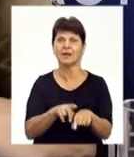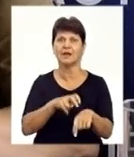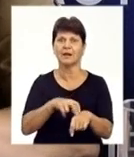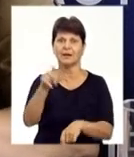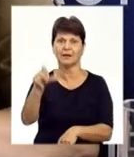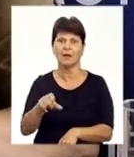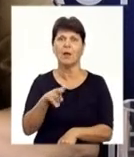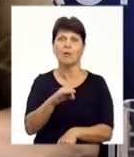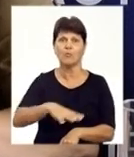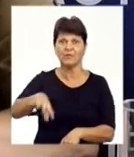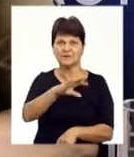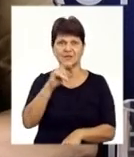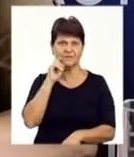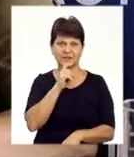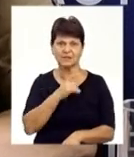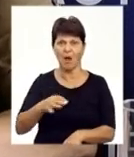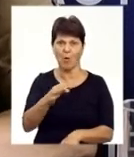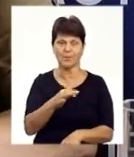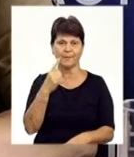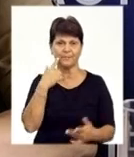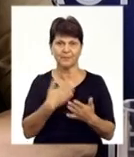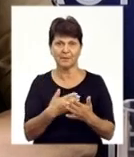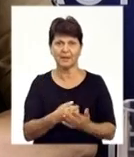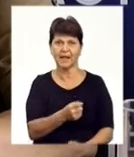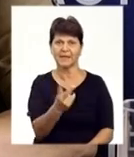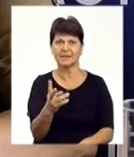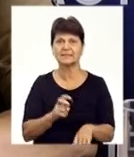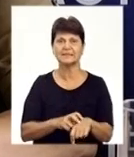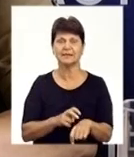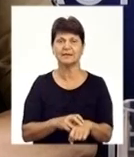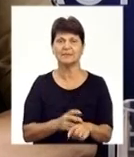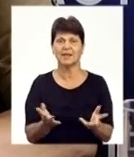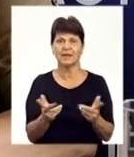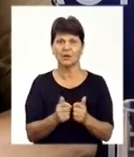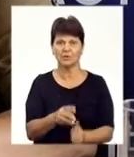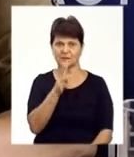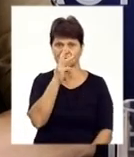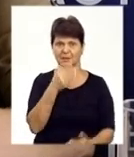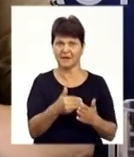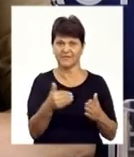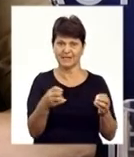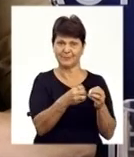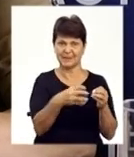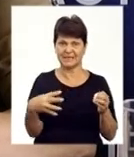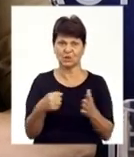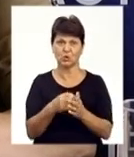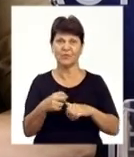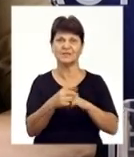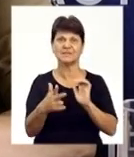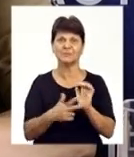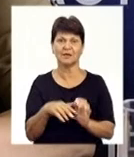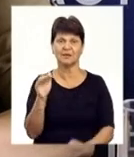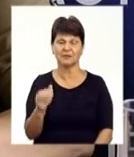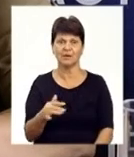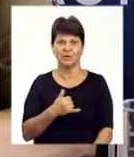по Вінницькій області. Наприклад, кількість лікарів, яким нарахована зарплата від 15 до 18 тисяч,